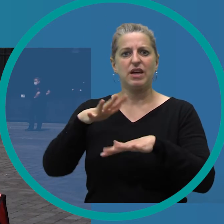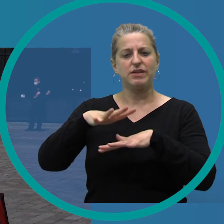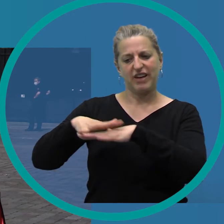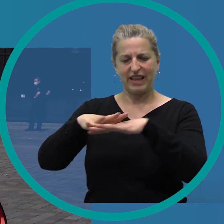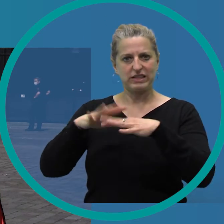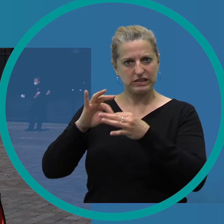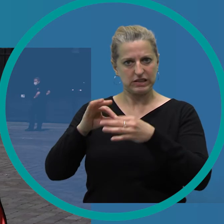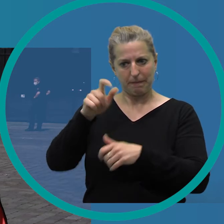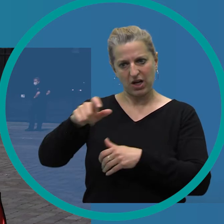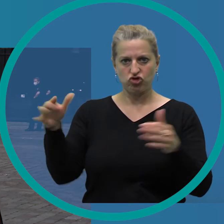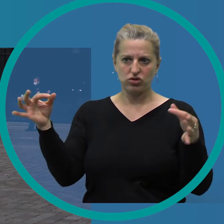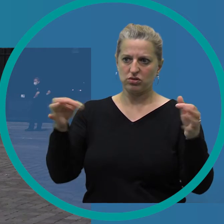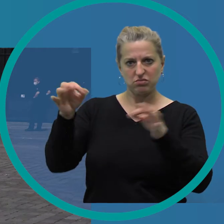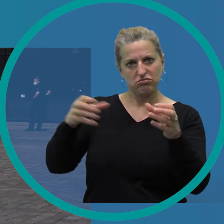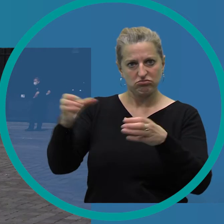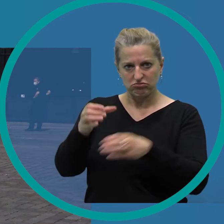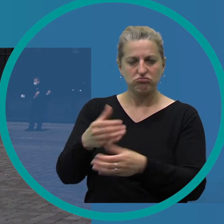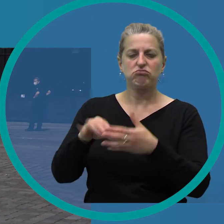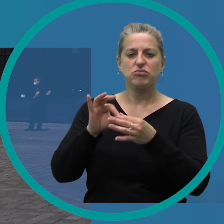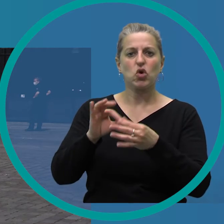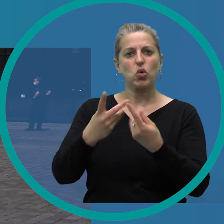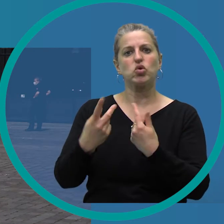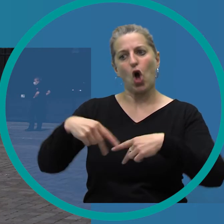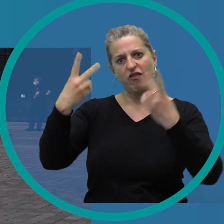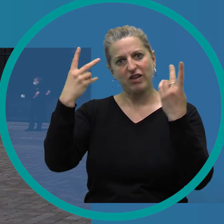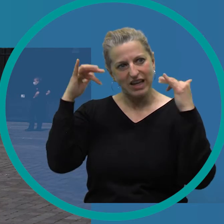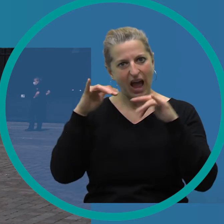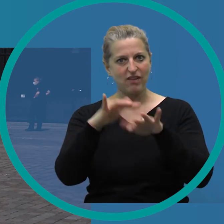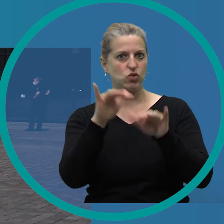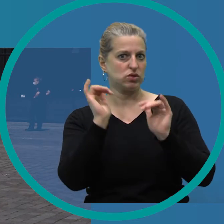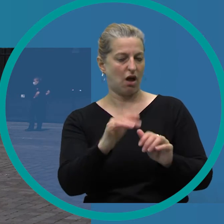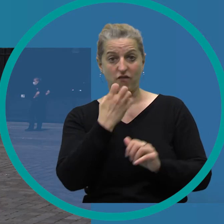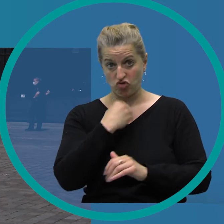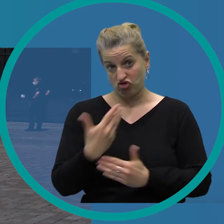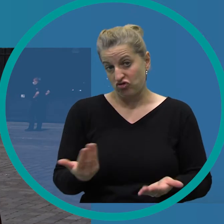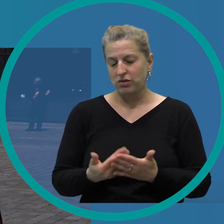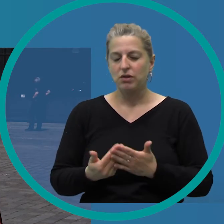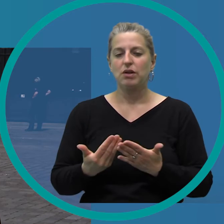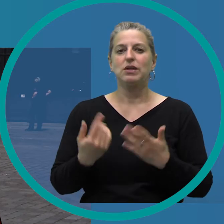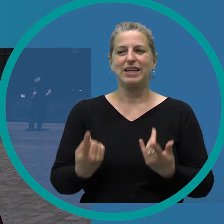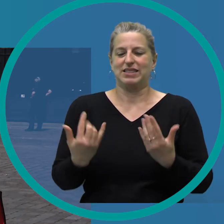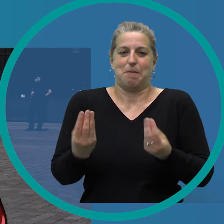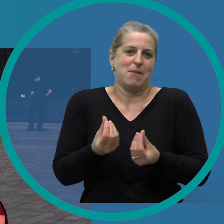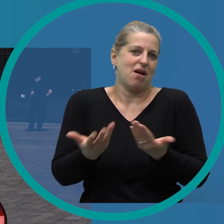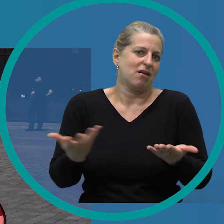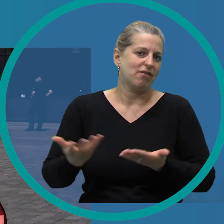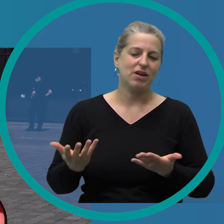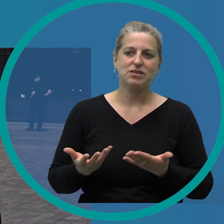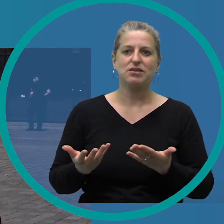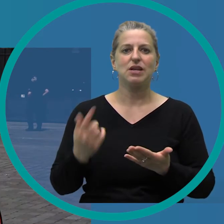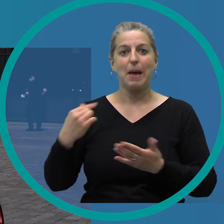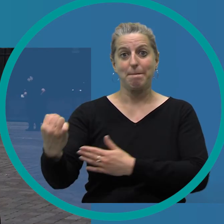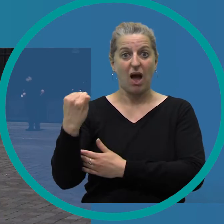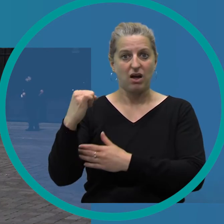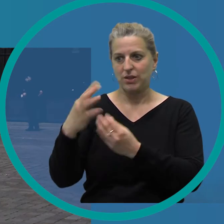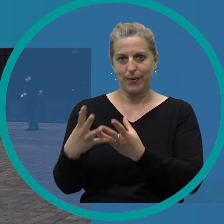vernetzen, Menschen zusammenbringen und den öffentlichen Diskurs so beeinflussen können. Und wir merken das natürlich in solchen Zeiten gerade, dass